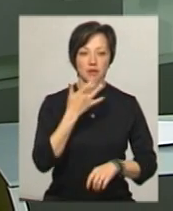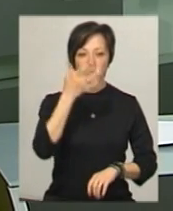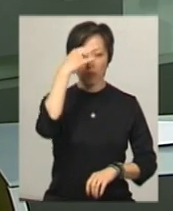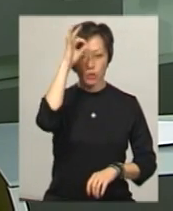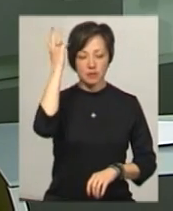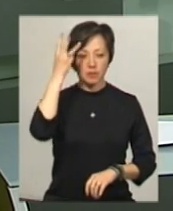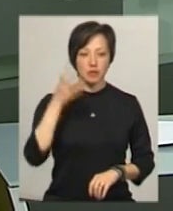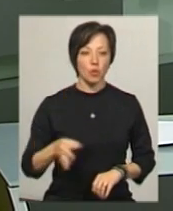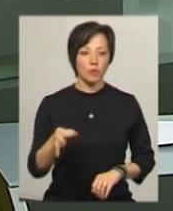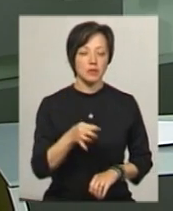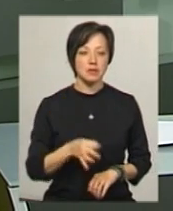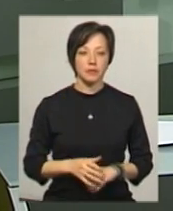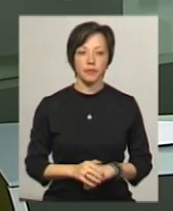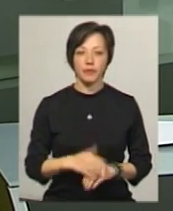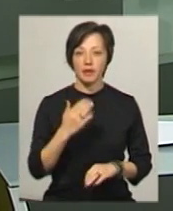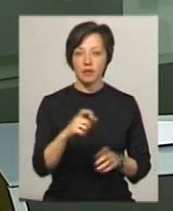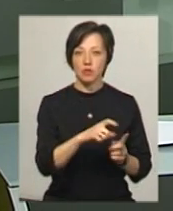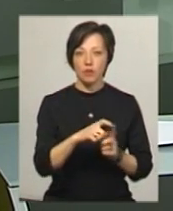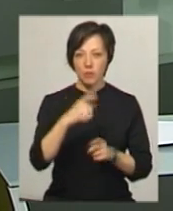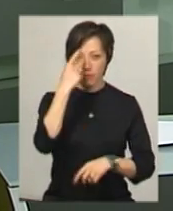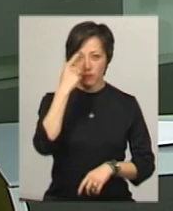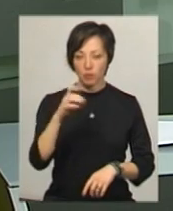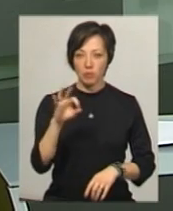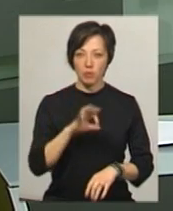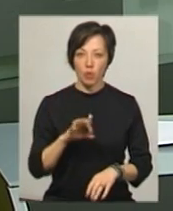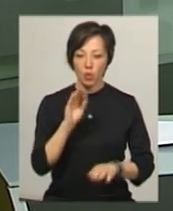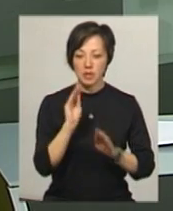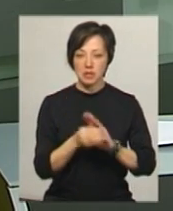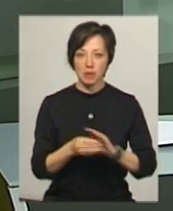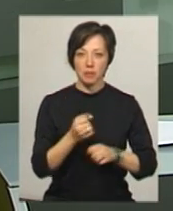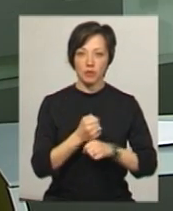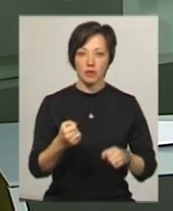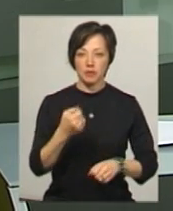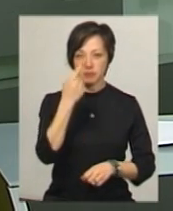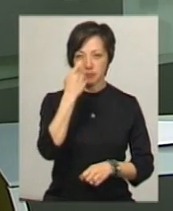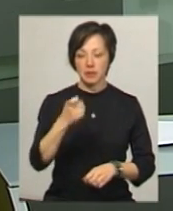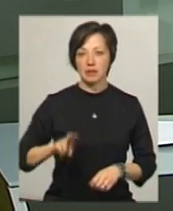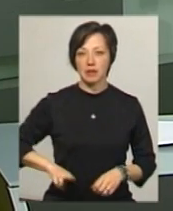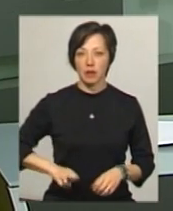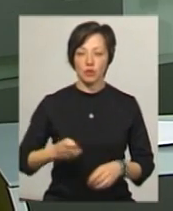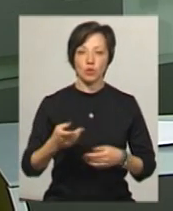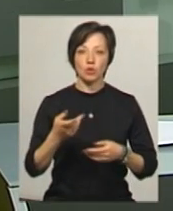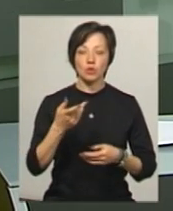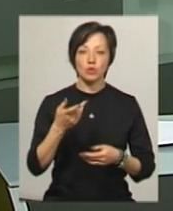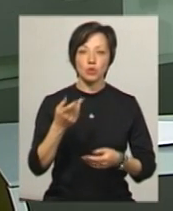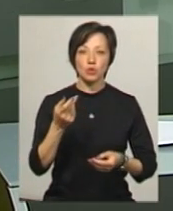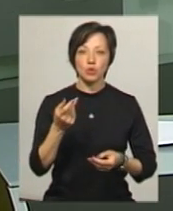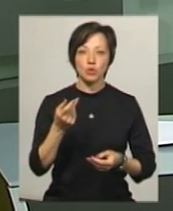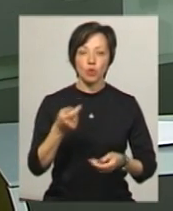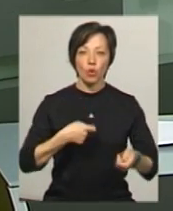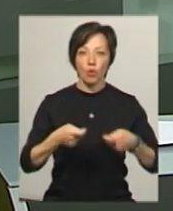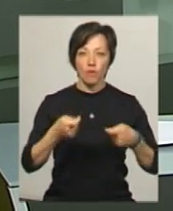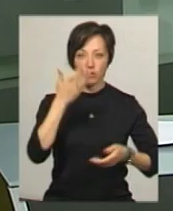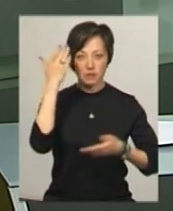в Хмельницькій області Інна Глега За її словами, повідомлення про замінування надійшло до дирекцій торгово-розважальних центрів На місці події